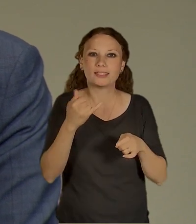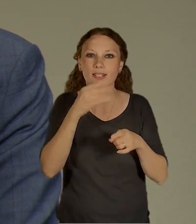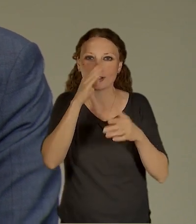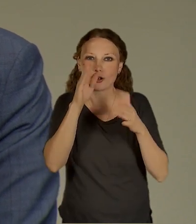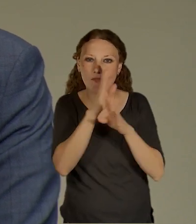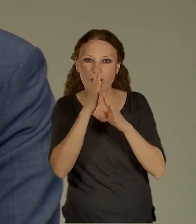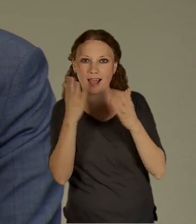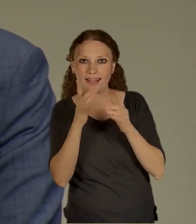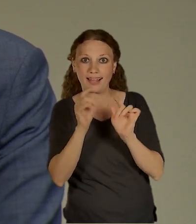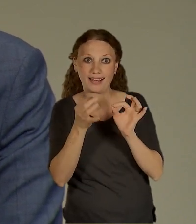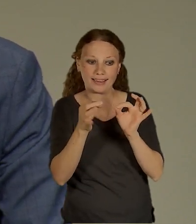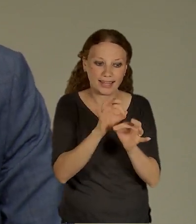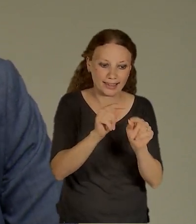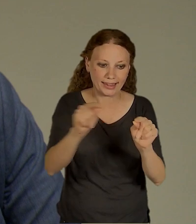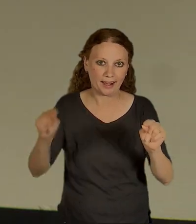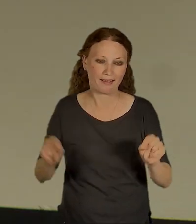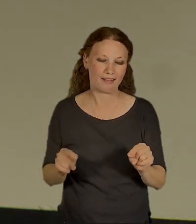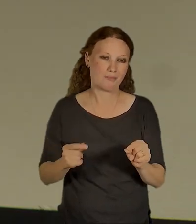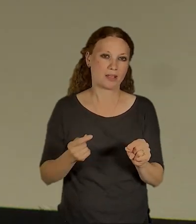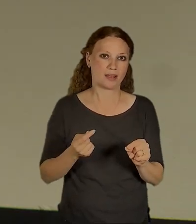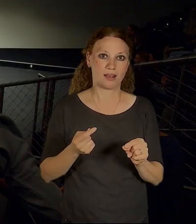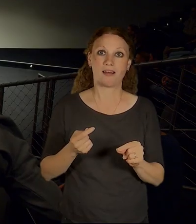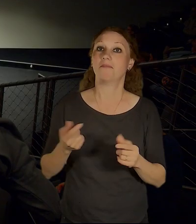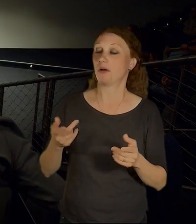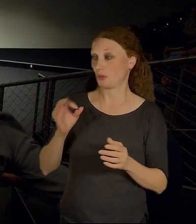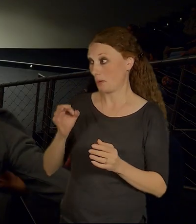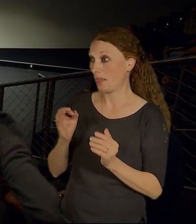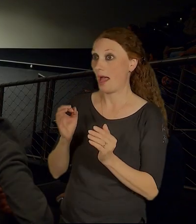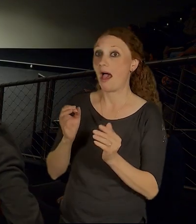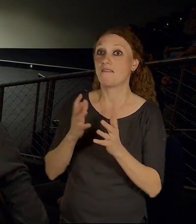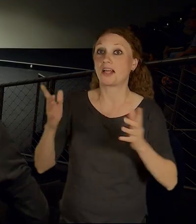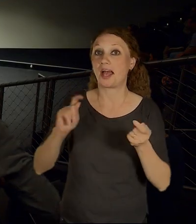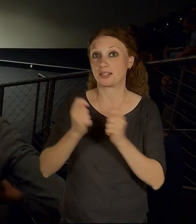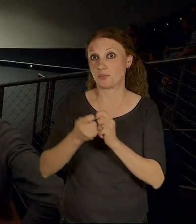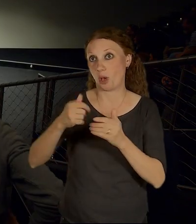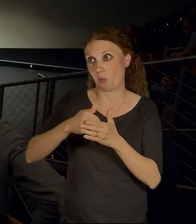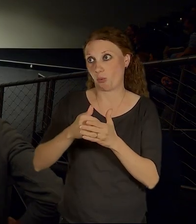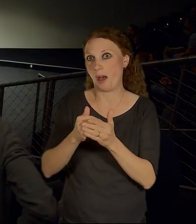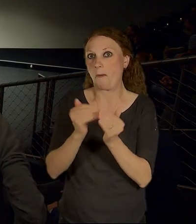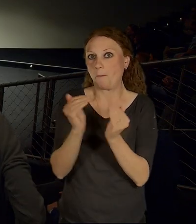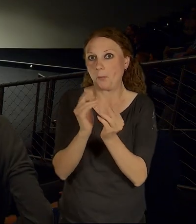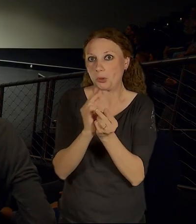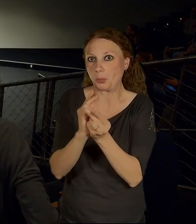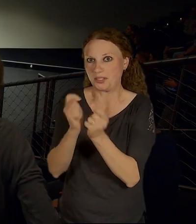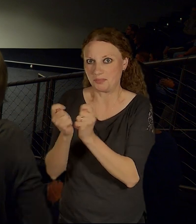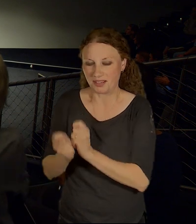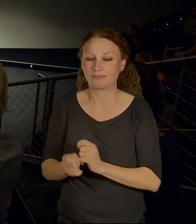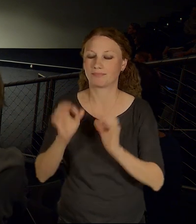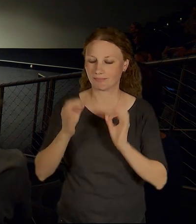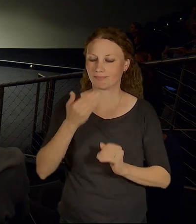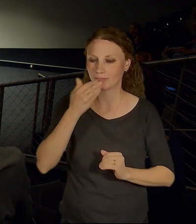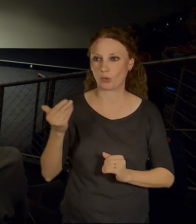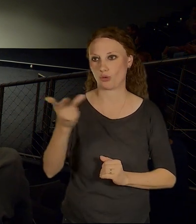věřím, že to bude zábavné. Takže spousta malých změn, dobře, tak Zdeněk Hřib, Zdeněk Velfl a Jaroslav Hertik.